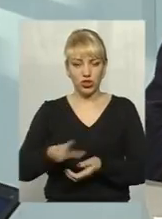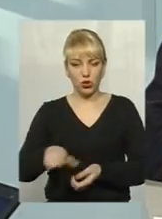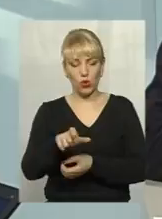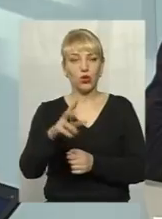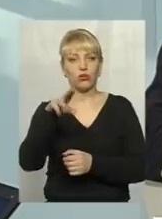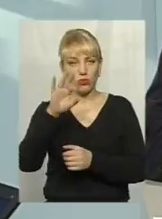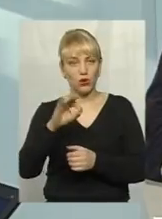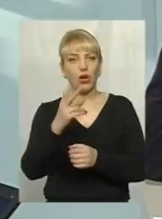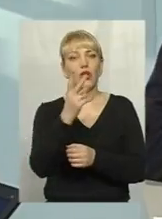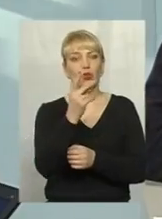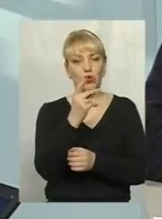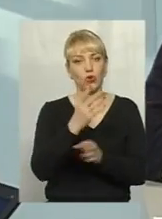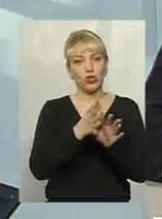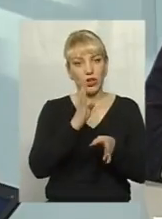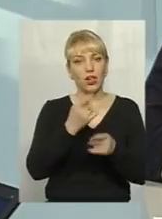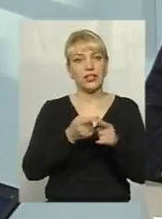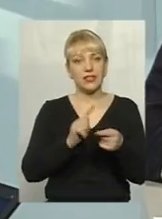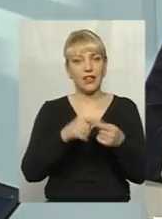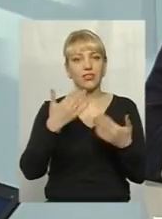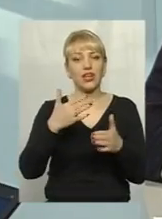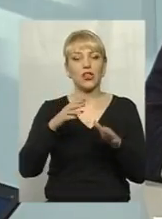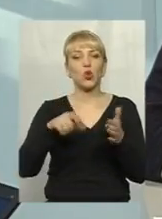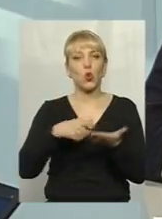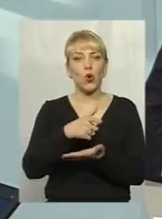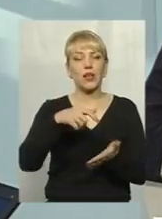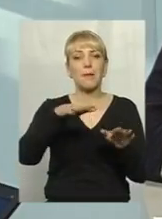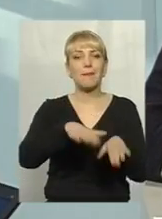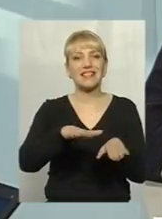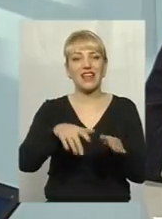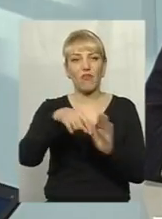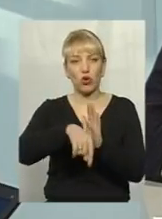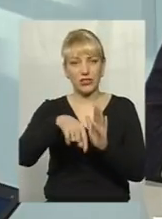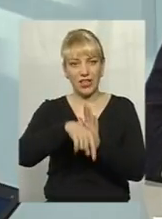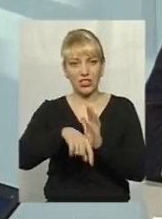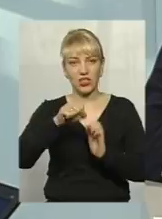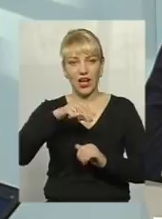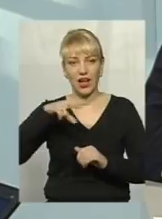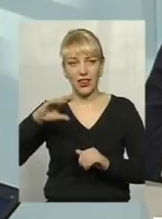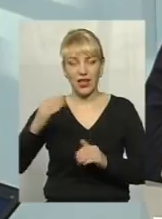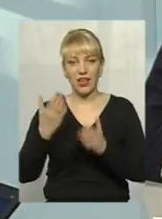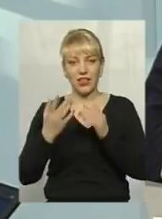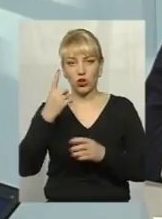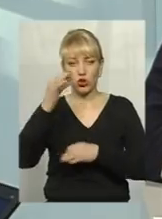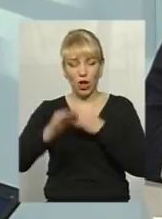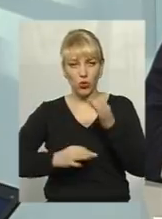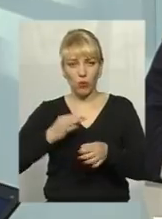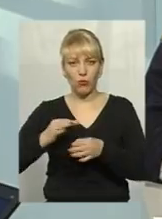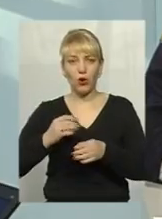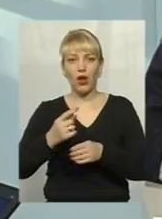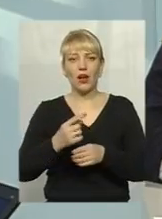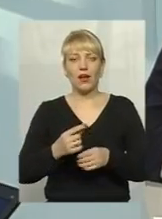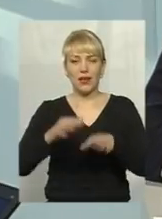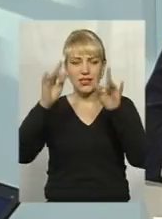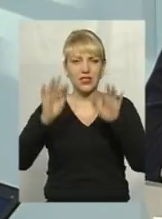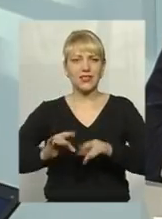дороги місцевого значення. Але, якщо негода була таким випадком, коли за сутки, за добу випадала місячна норма